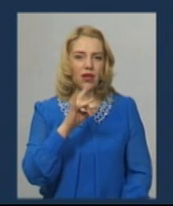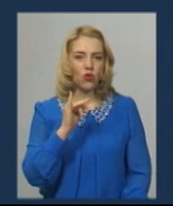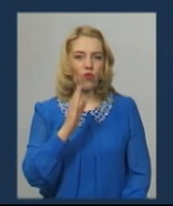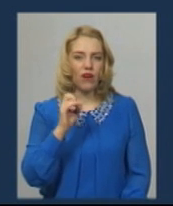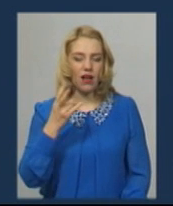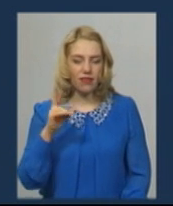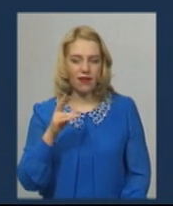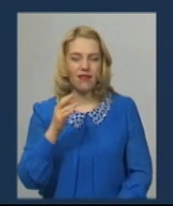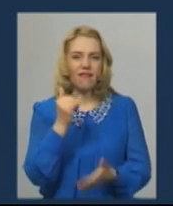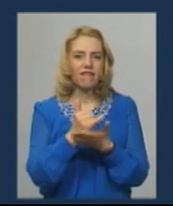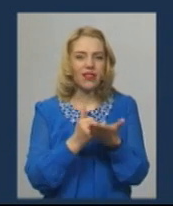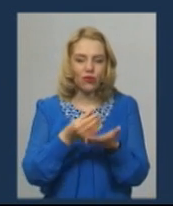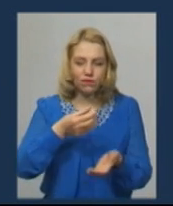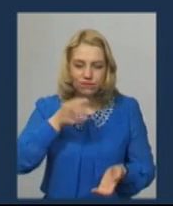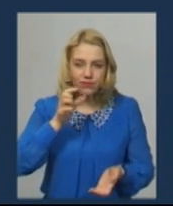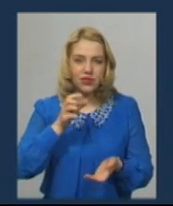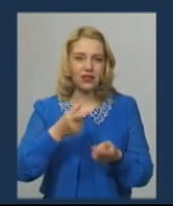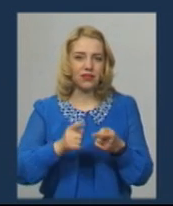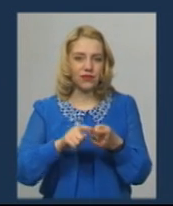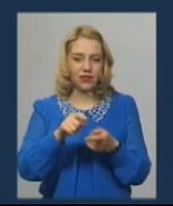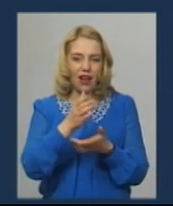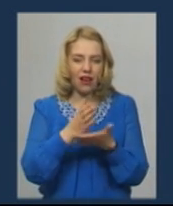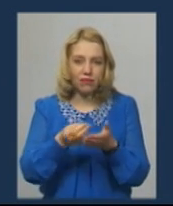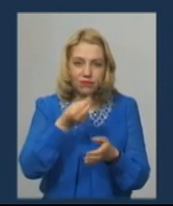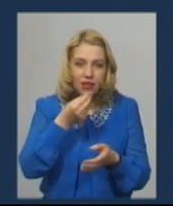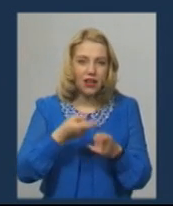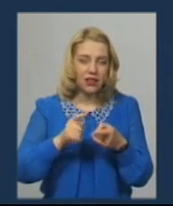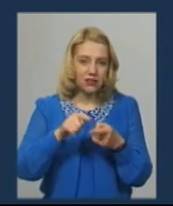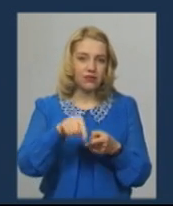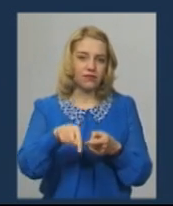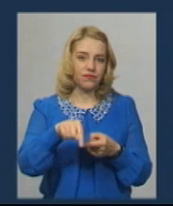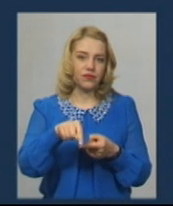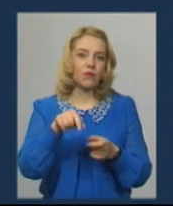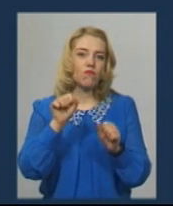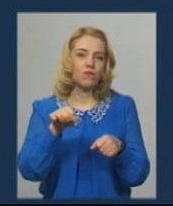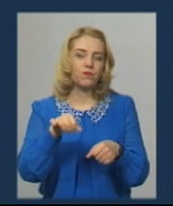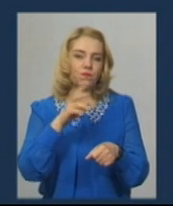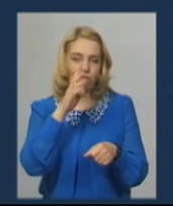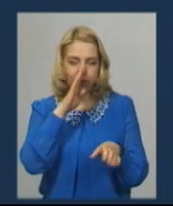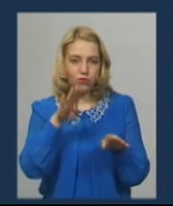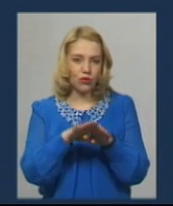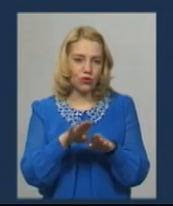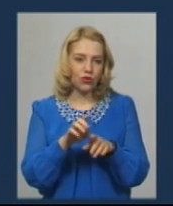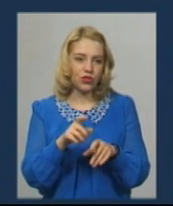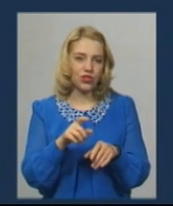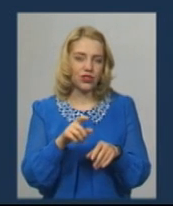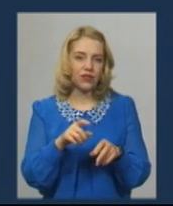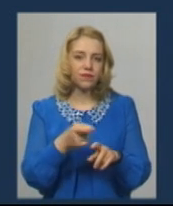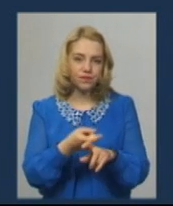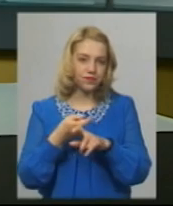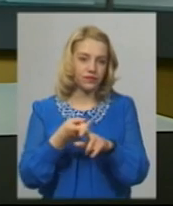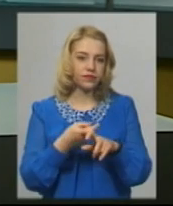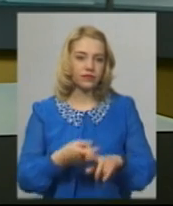зробили, скажімо, фізичні контакти з людьми. Це елементарно найбільш поширений кліант захворювання.